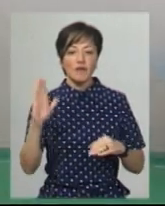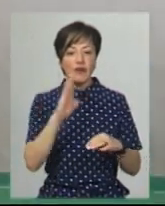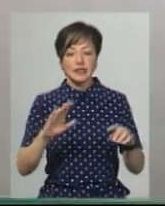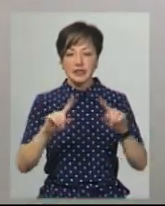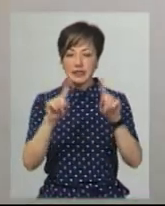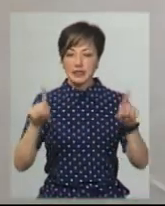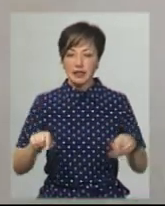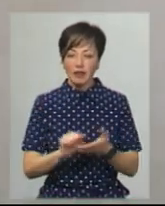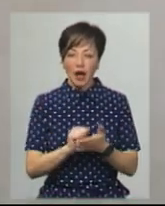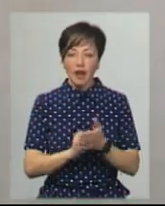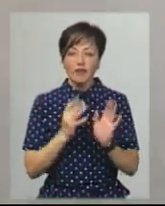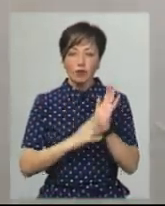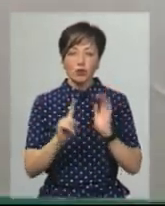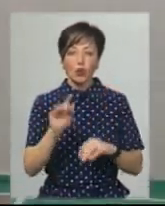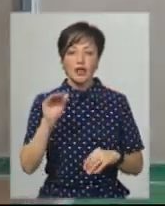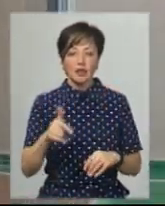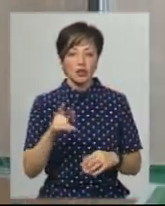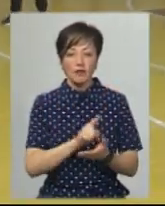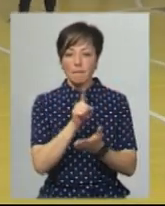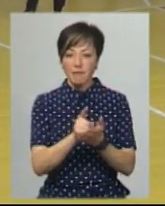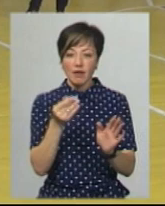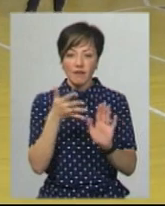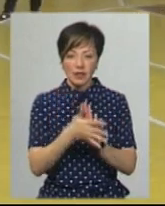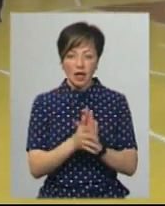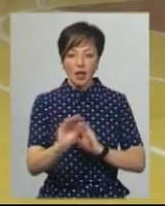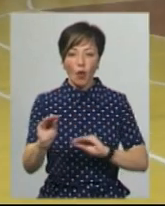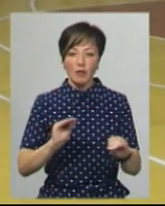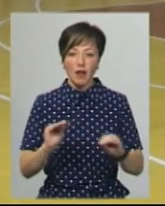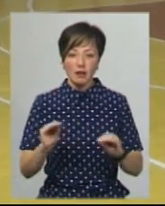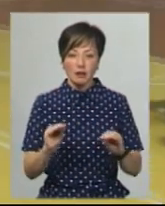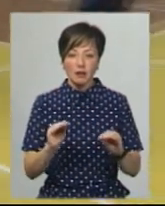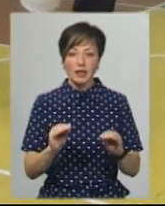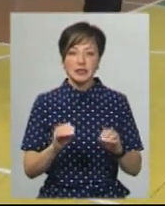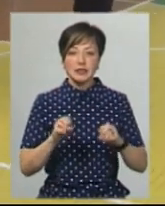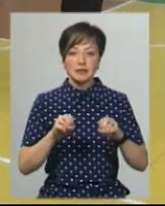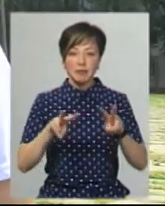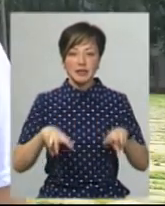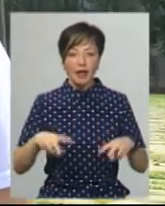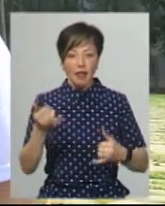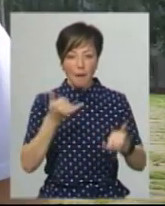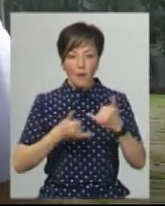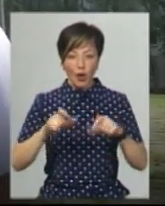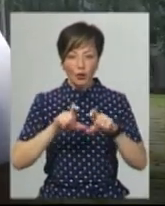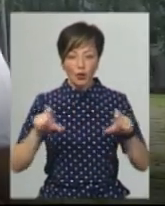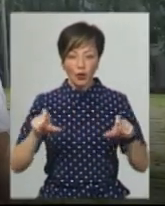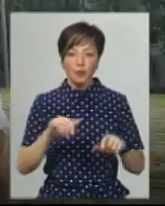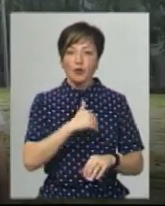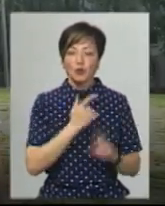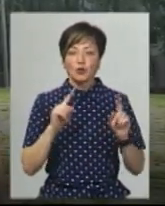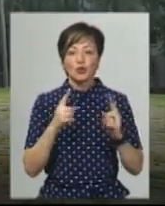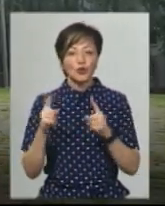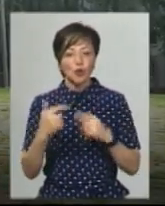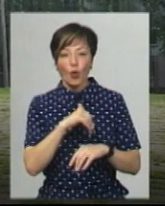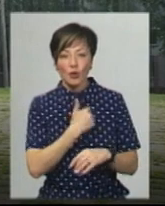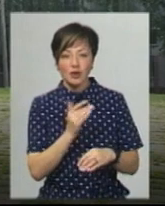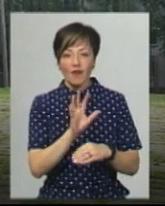сертифікат на суму 91 тисяча гривень, які мають витратити на обладнання STEM-лабораторії, каже Ольга Горенко. Хочемо дуже-дуже-дуже